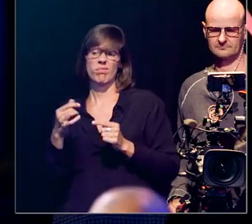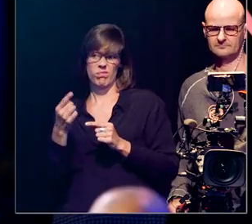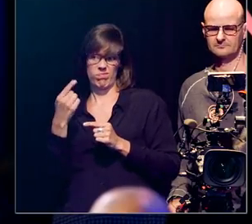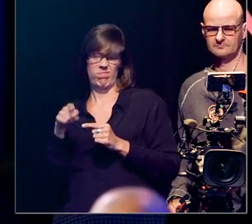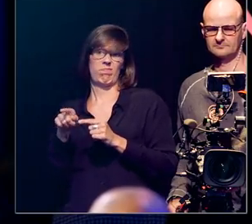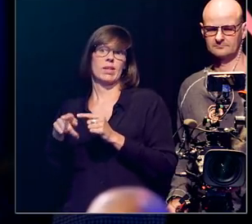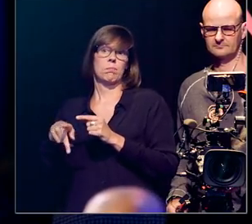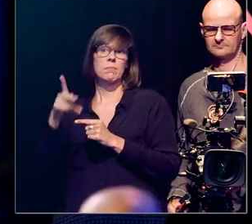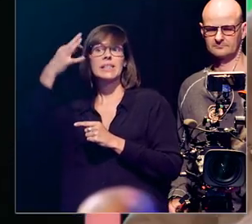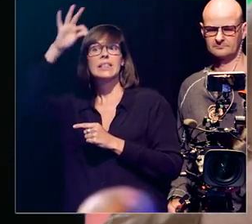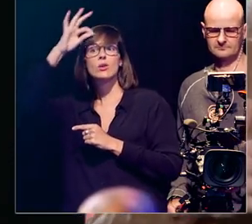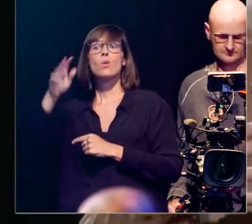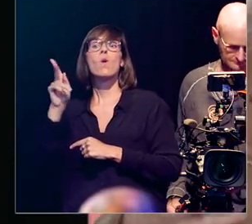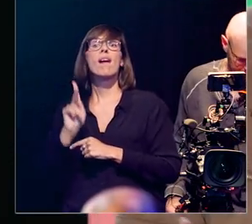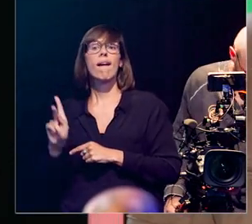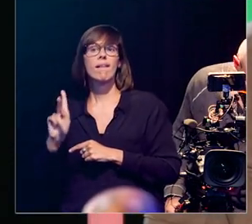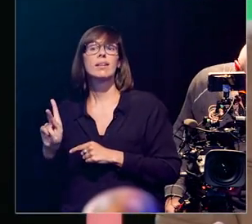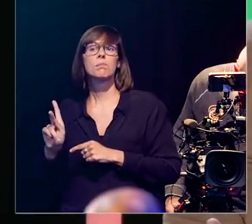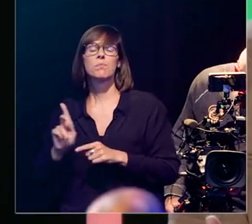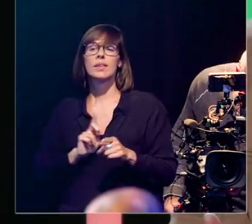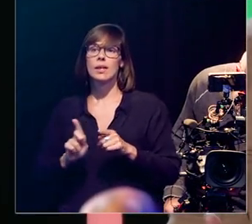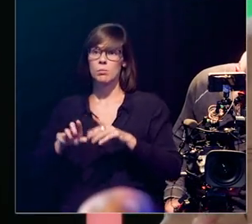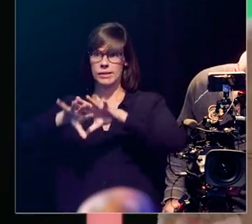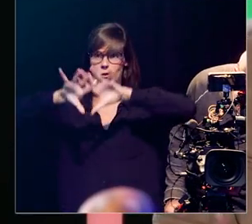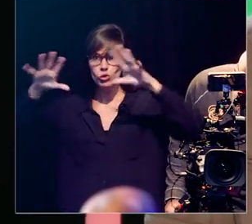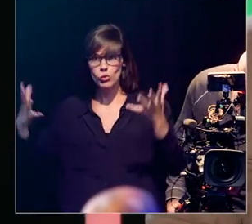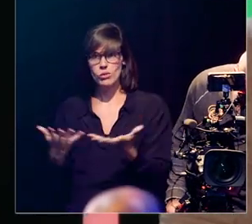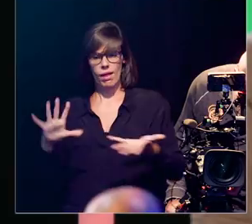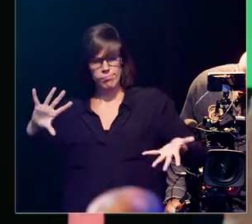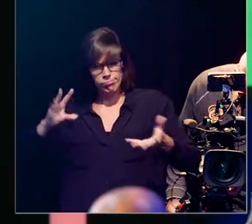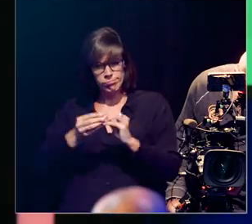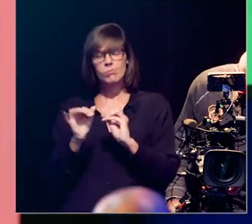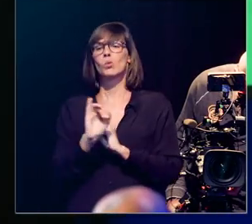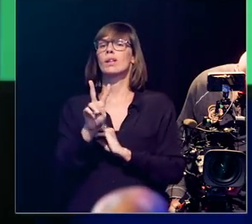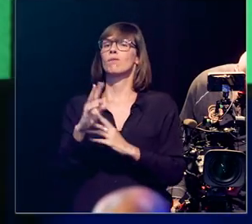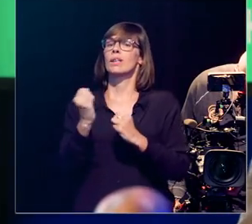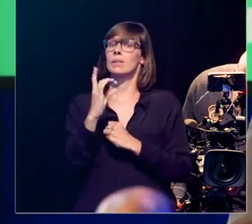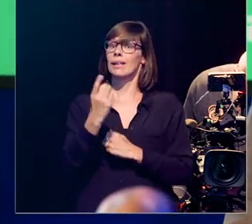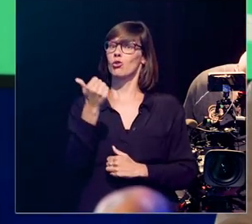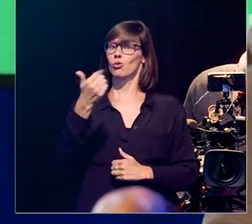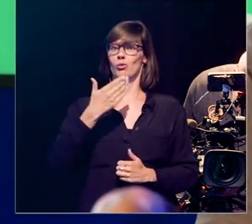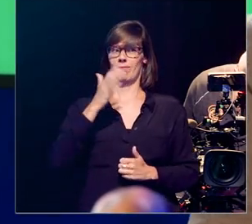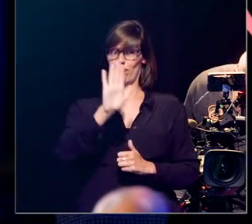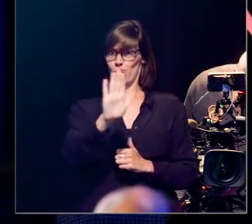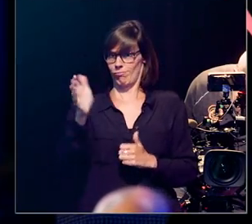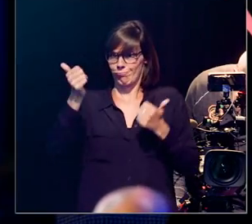van kanker. En dus, alles bijeen, vitamine D is goed voor je.